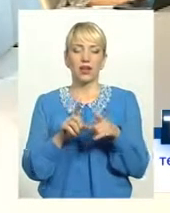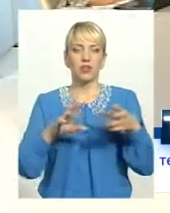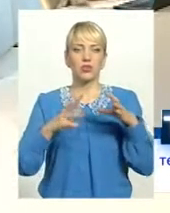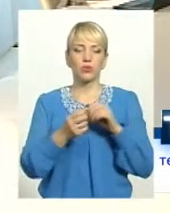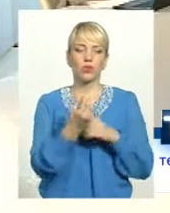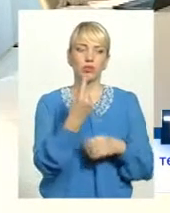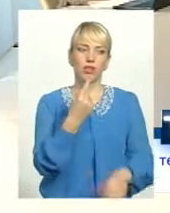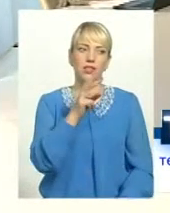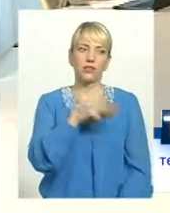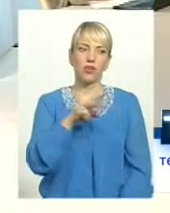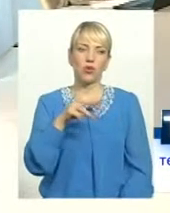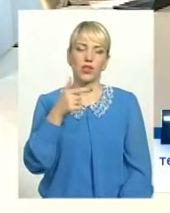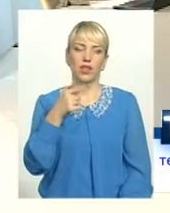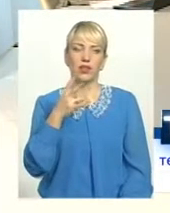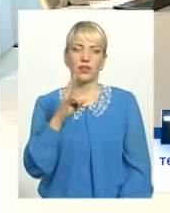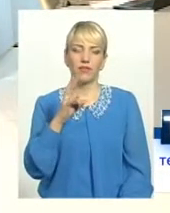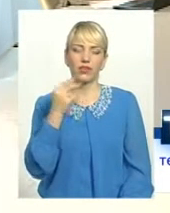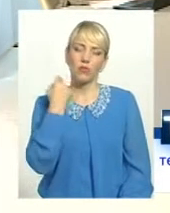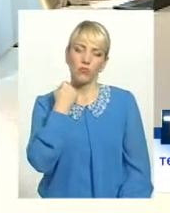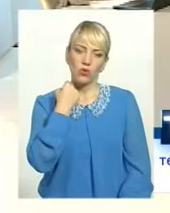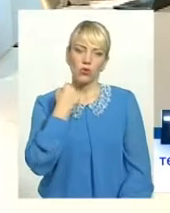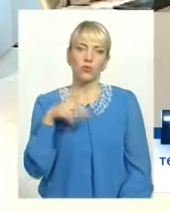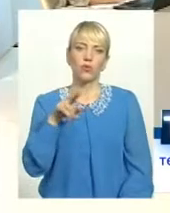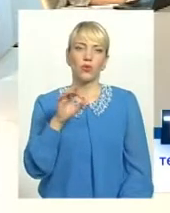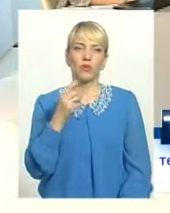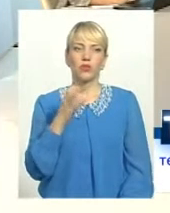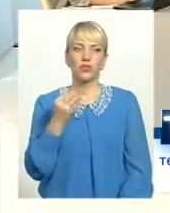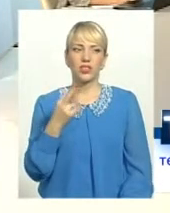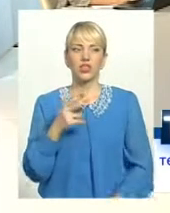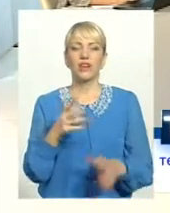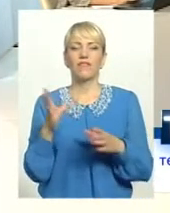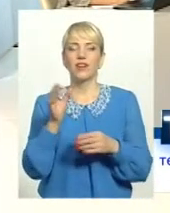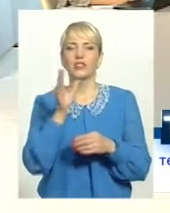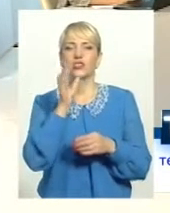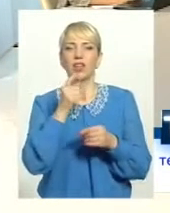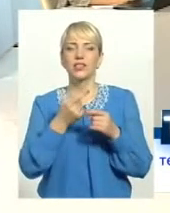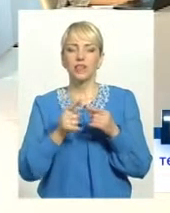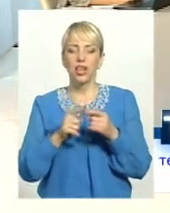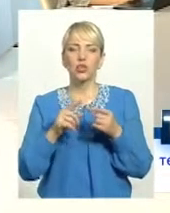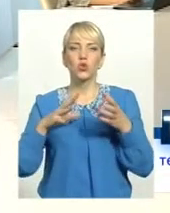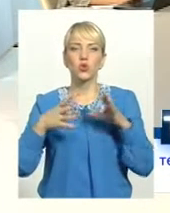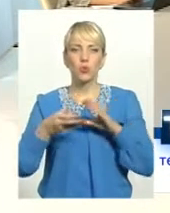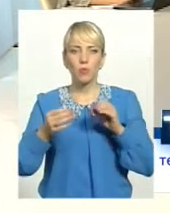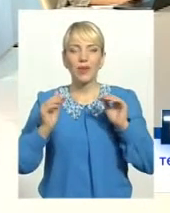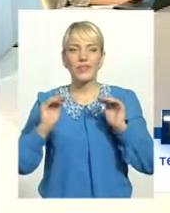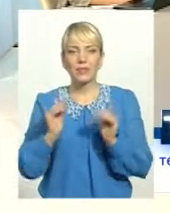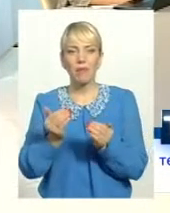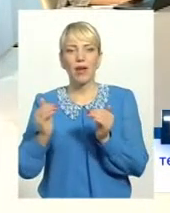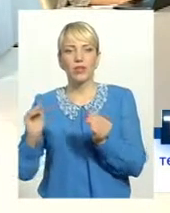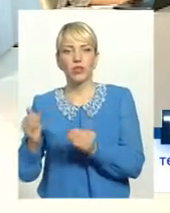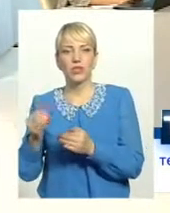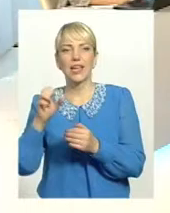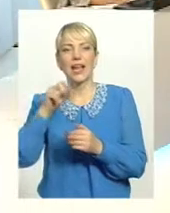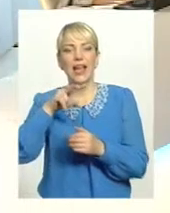січня 2011 року. Чи її стягнути? Вона весь час зменшується, але є певні суми, які є